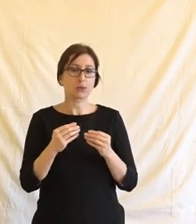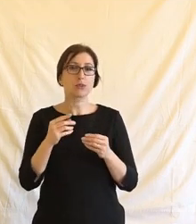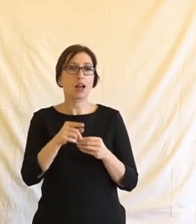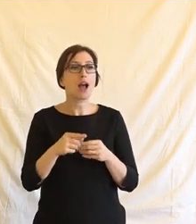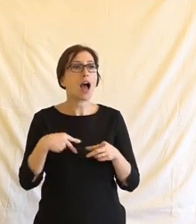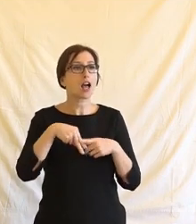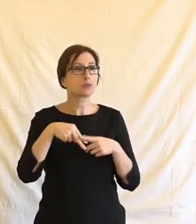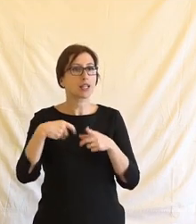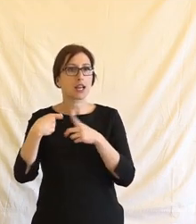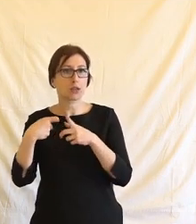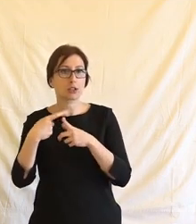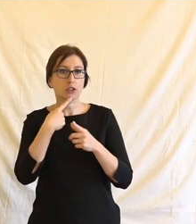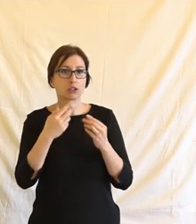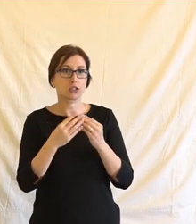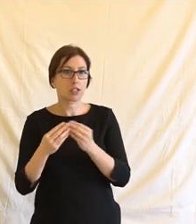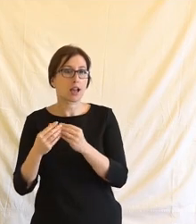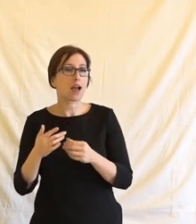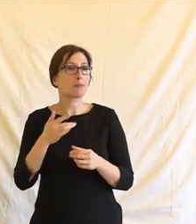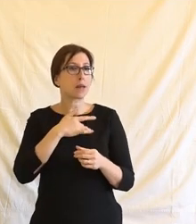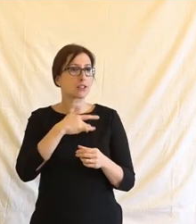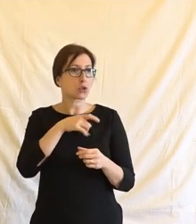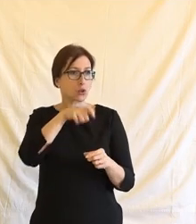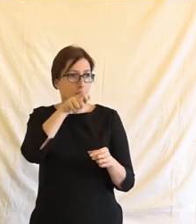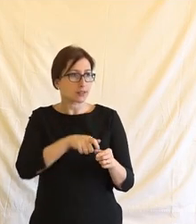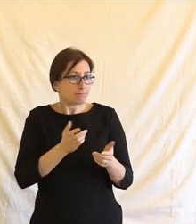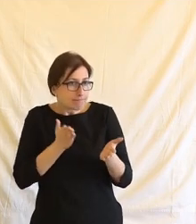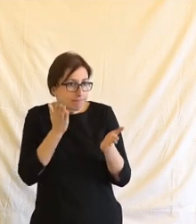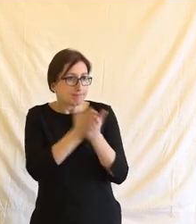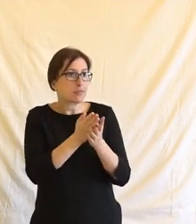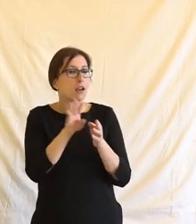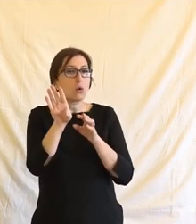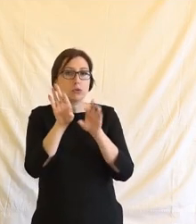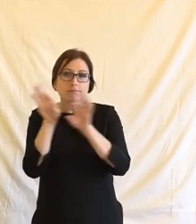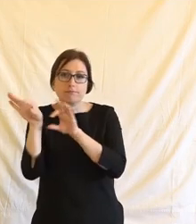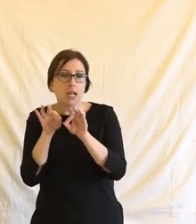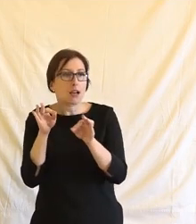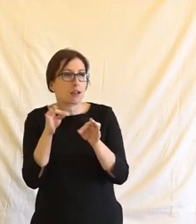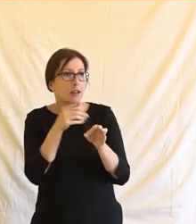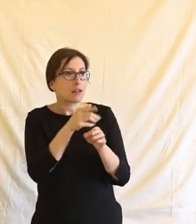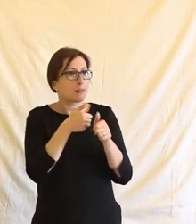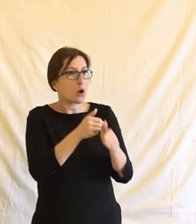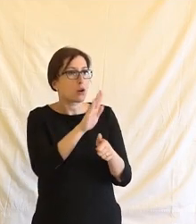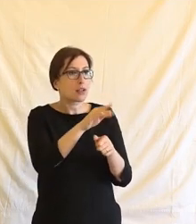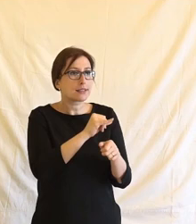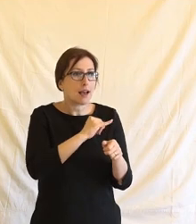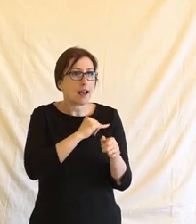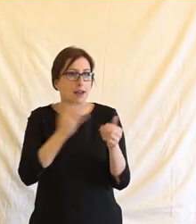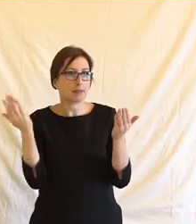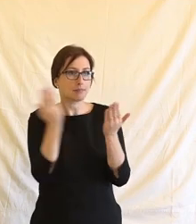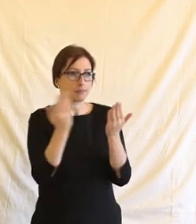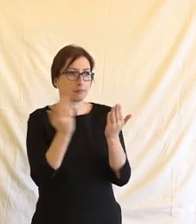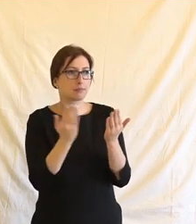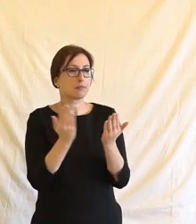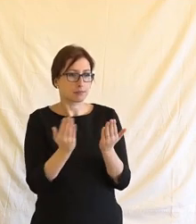Alžběta Krauzová zmiňovala personalizaci. Myslím si, že personalizace, segmentace jsou dnes úplně běžné techniky vlastně v